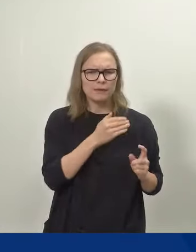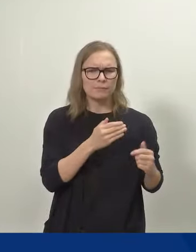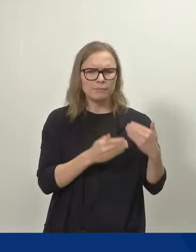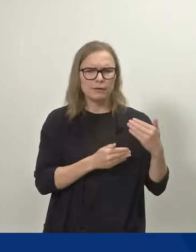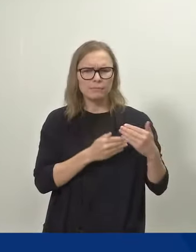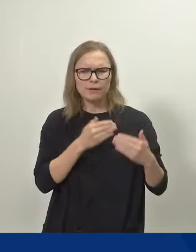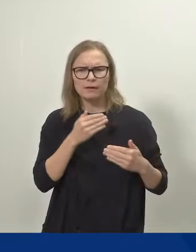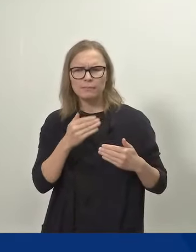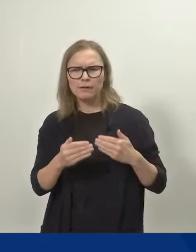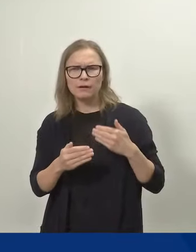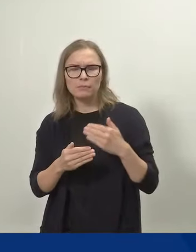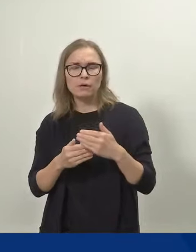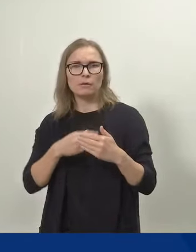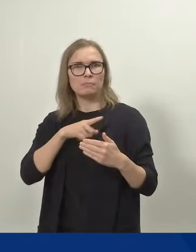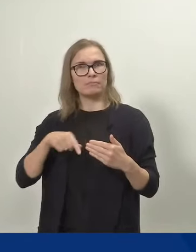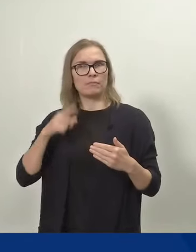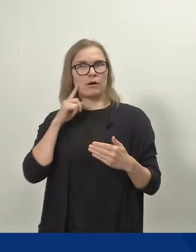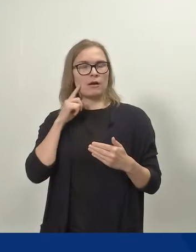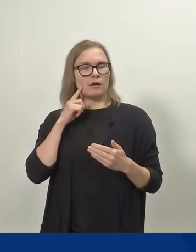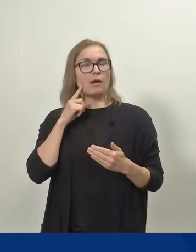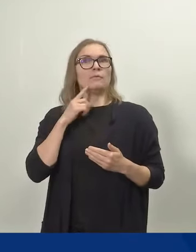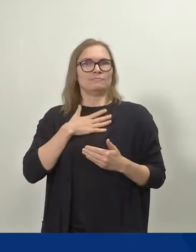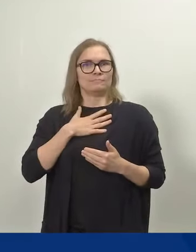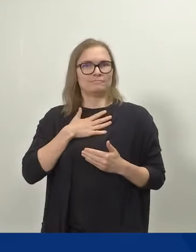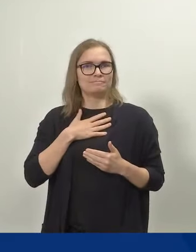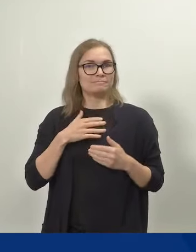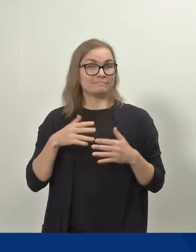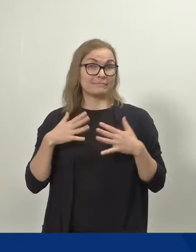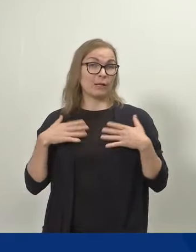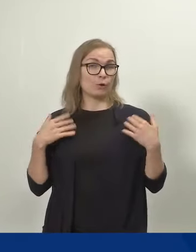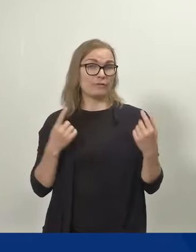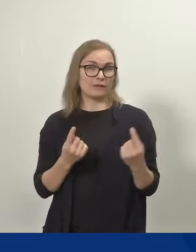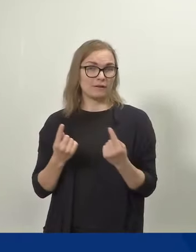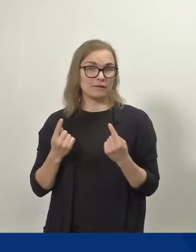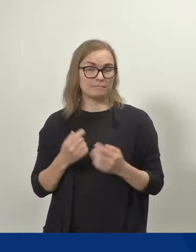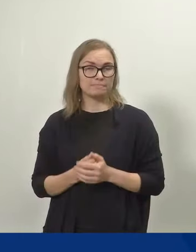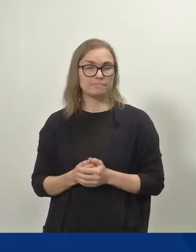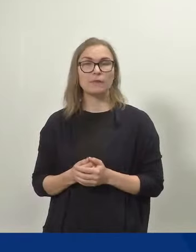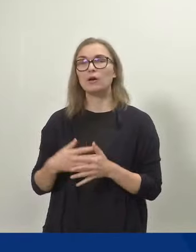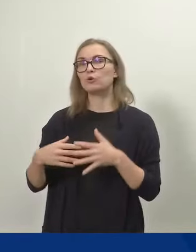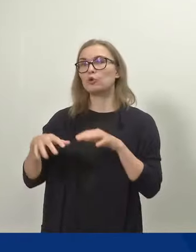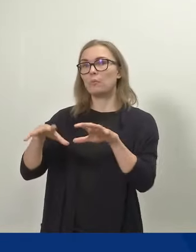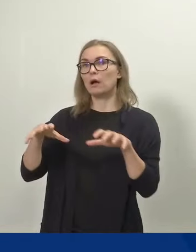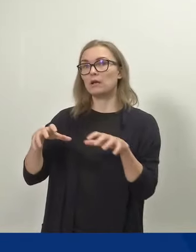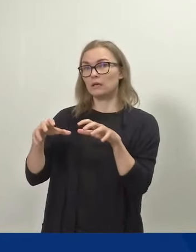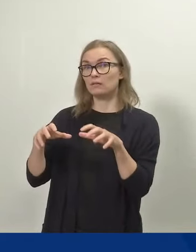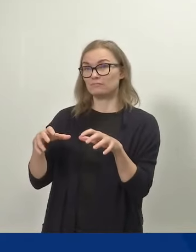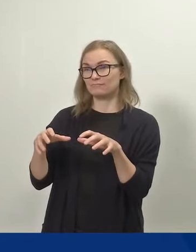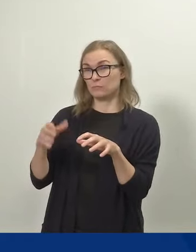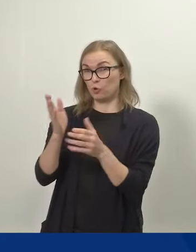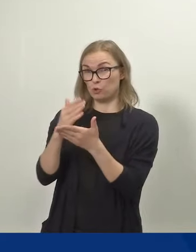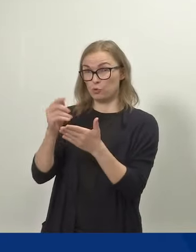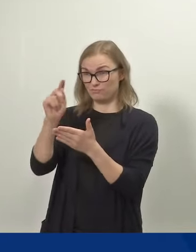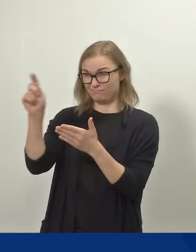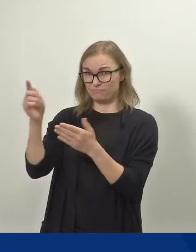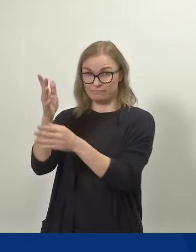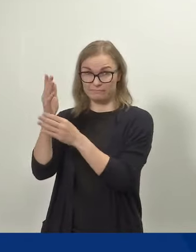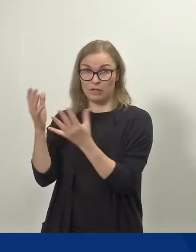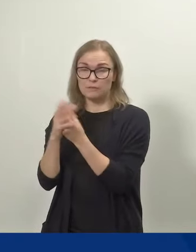meille sellainen ilonpaikka. Neuvottelut työmarkkina-osapuolten kanssa eivät olleet helpot.